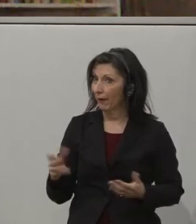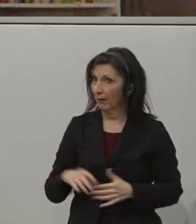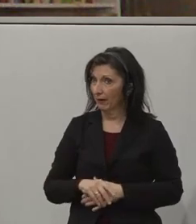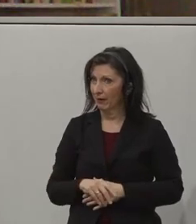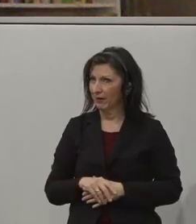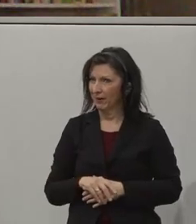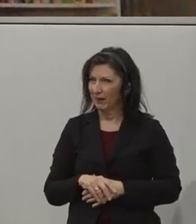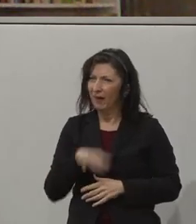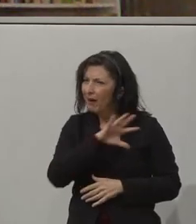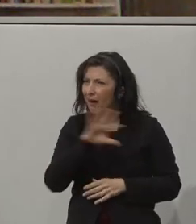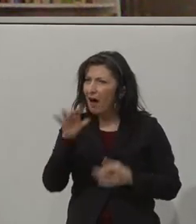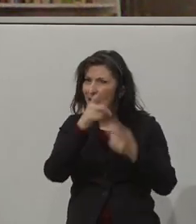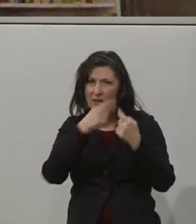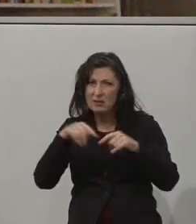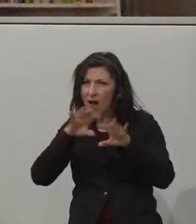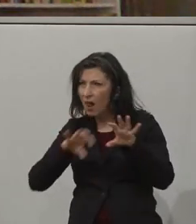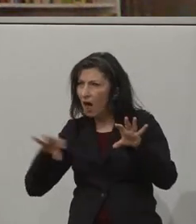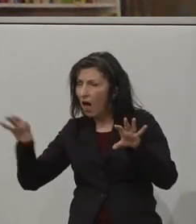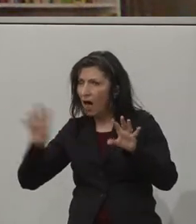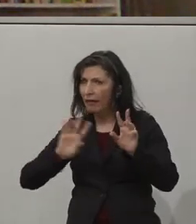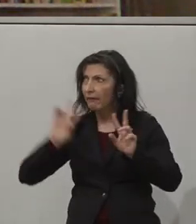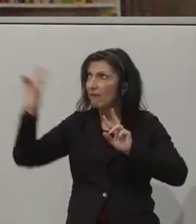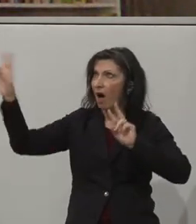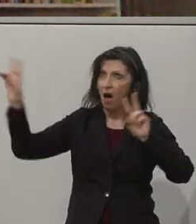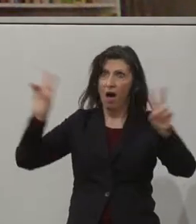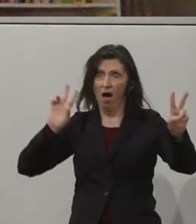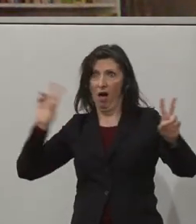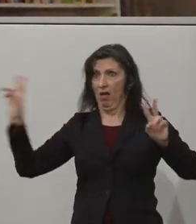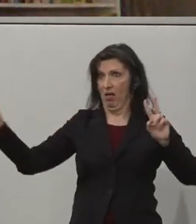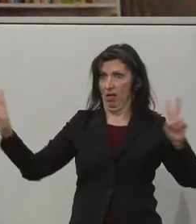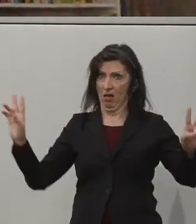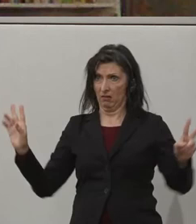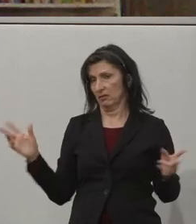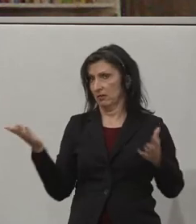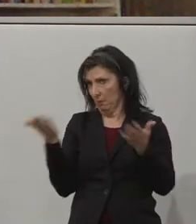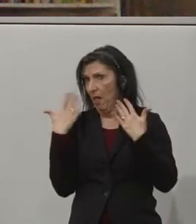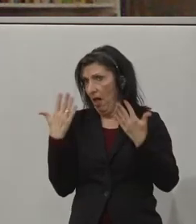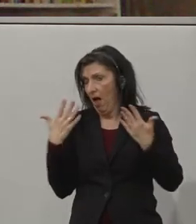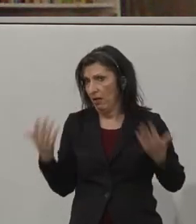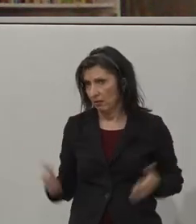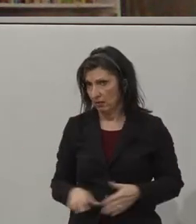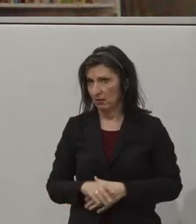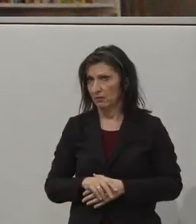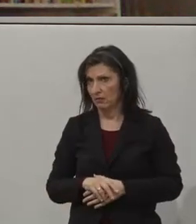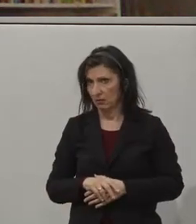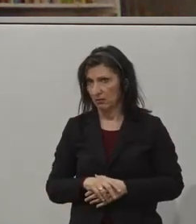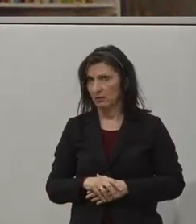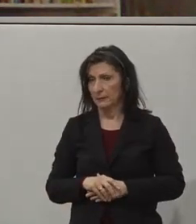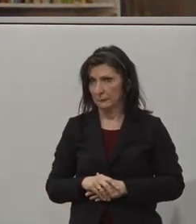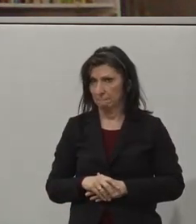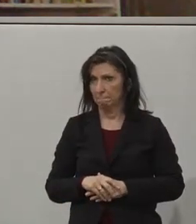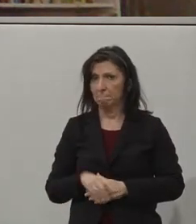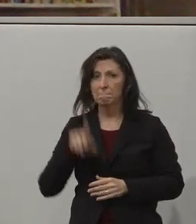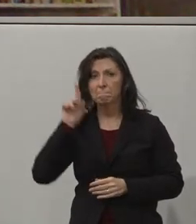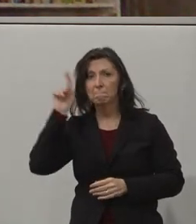wo es in den Regionen, in den ländlichen Gebieten Schwierigkeiten gibt es